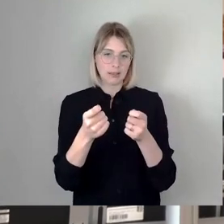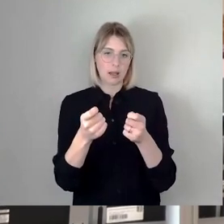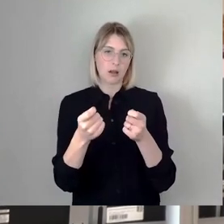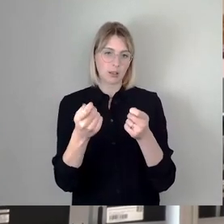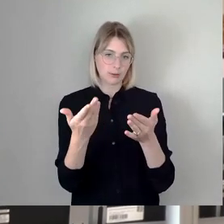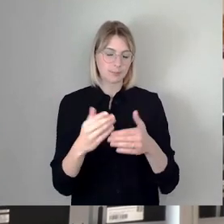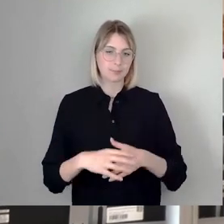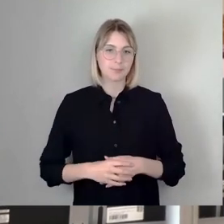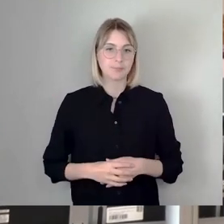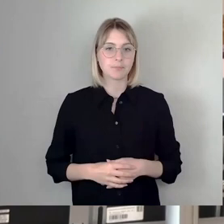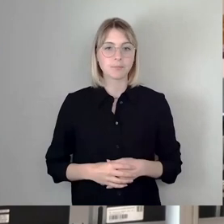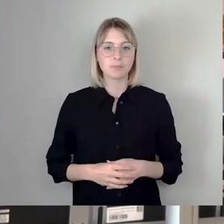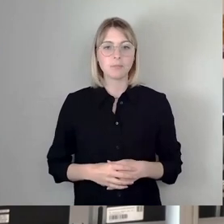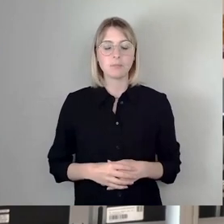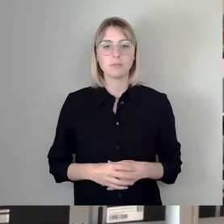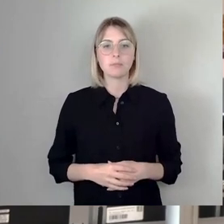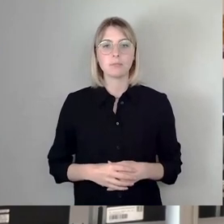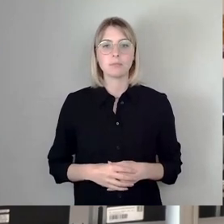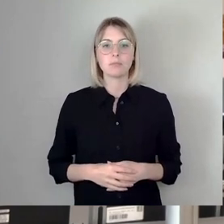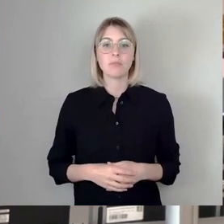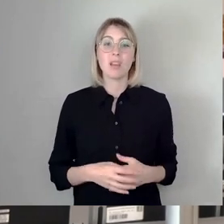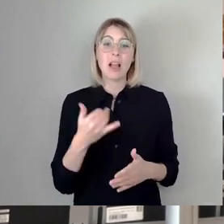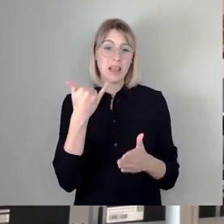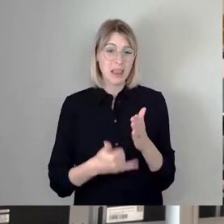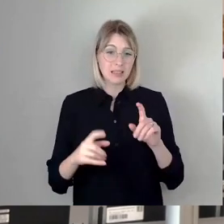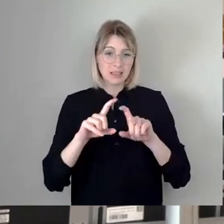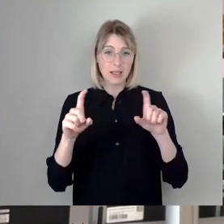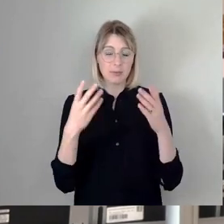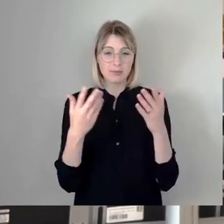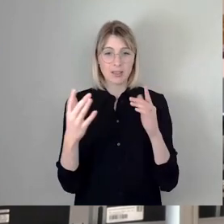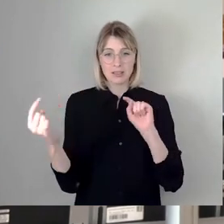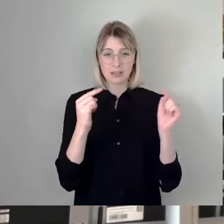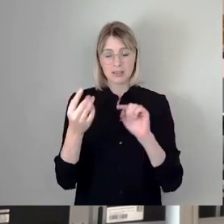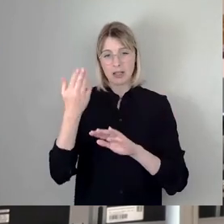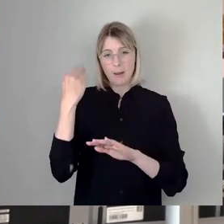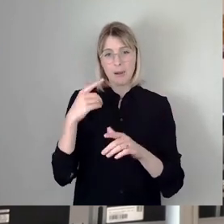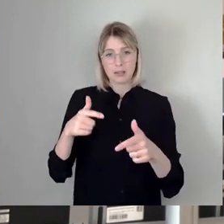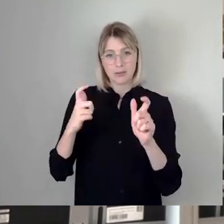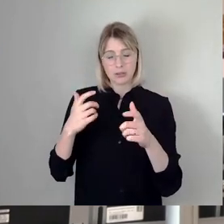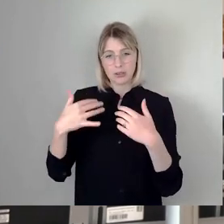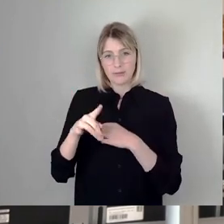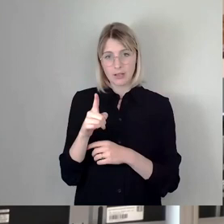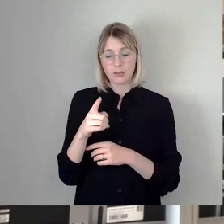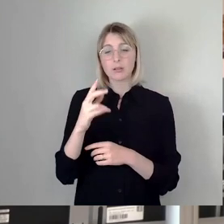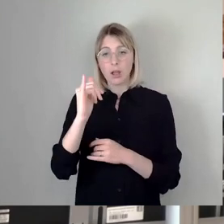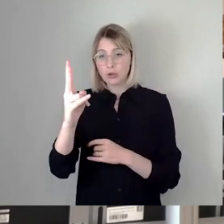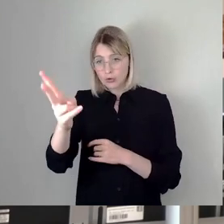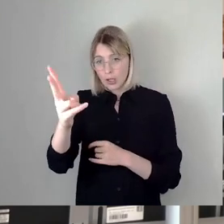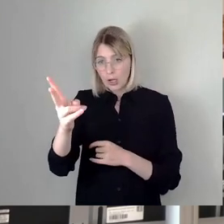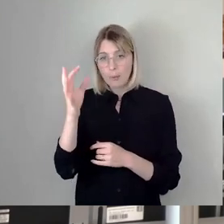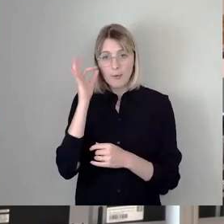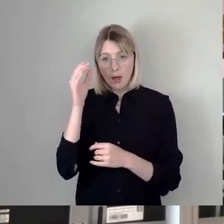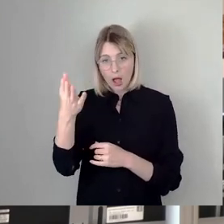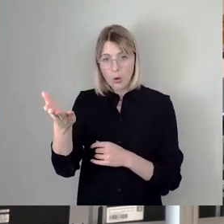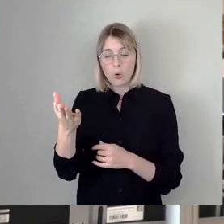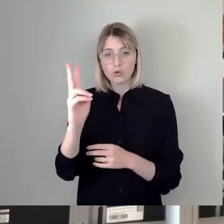Abschließend möchte ich noch auf die Diskussion, die wir in den Ausschüssen hatten, eingehen. Ja, Frau Fielgesehne, Sie haben völlig recht, das Nutzungsentgelt, was